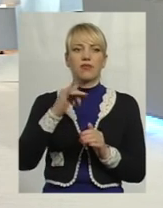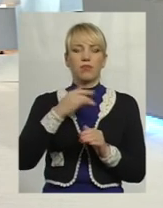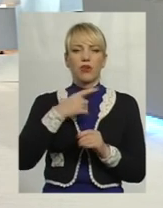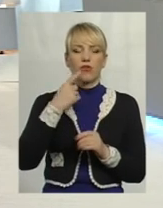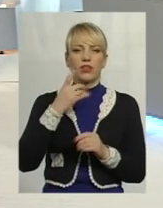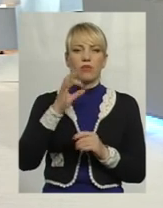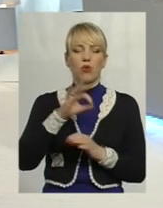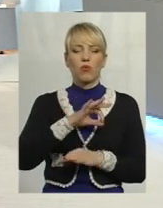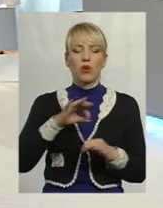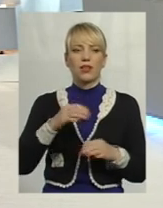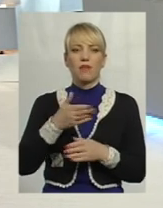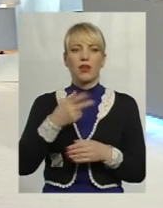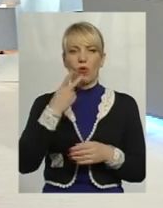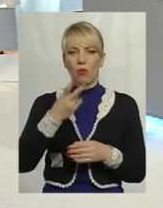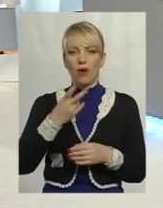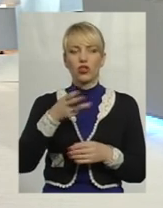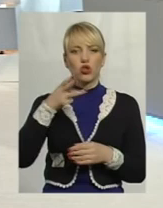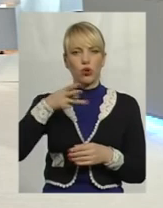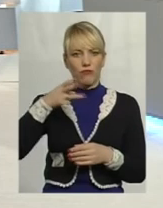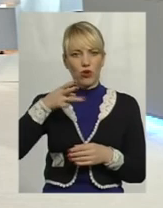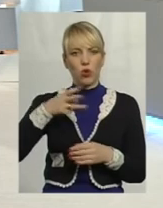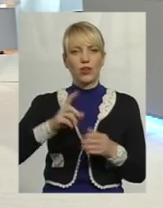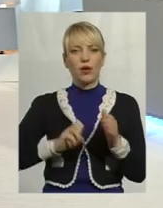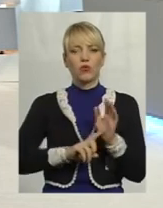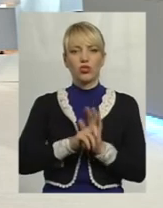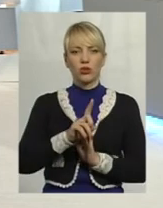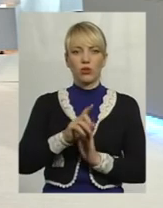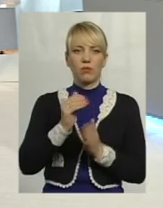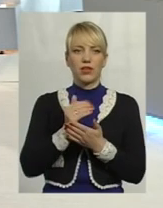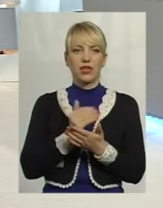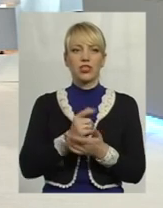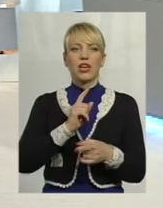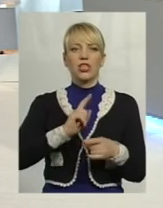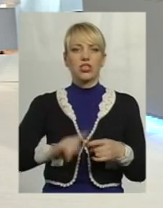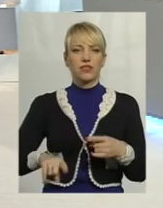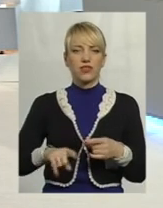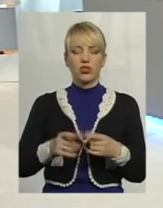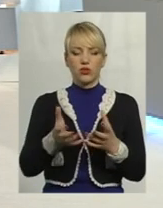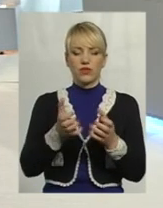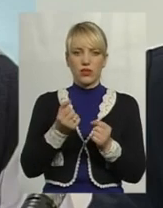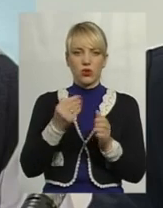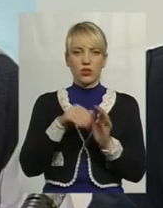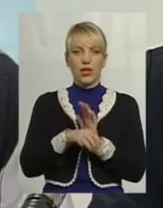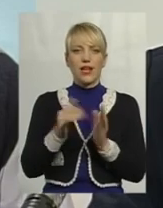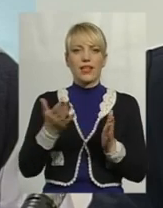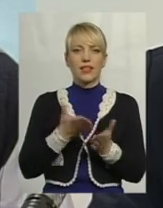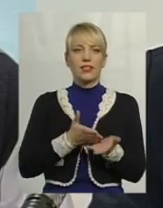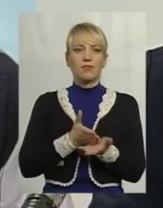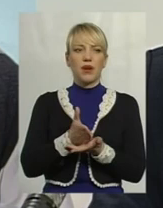ролику, на початку передачі. Дуже швидко набрав проєкт, який спрямований на